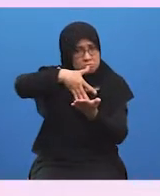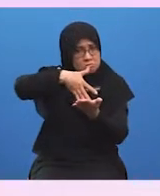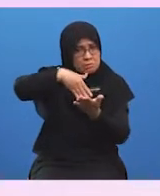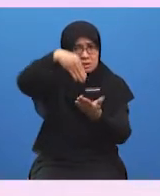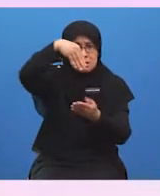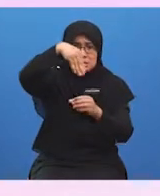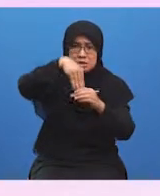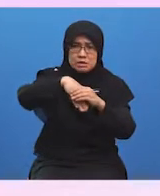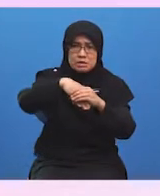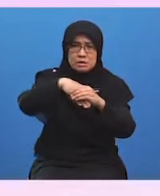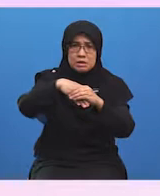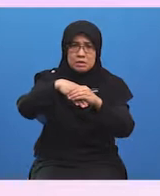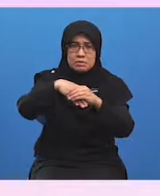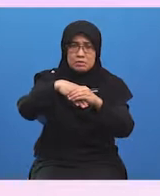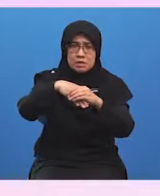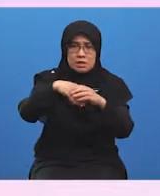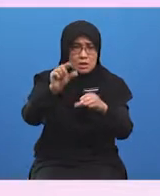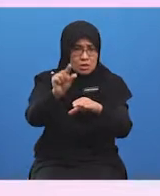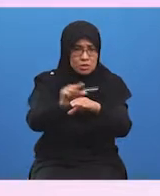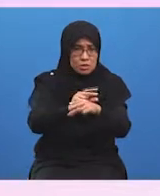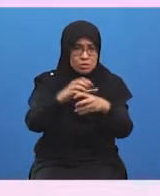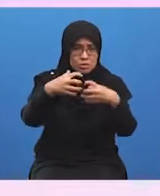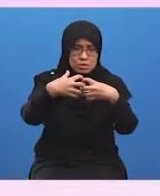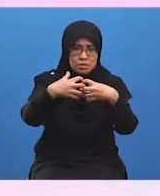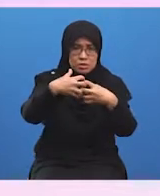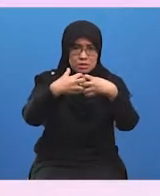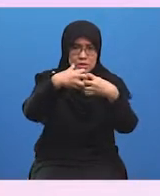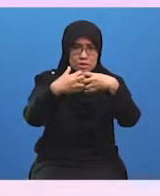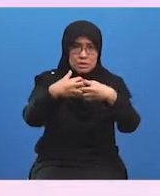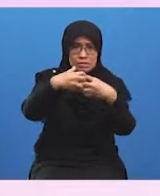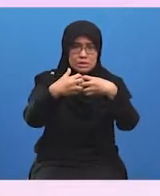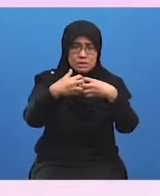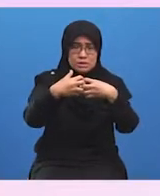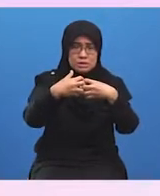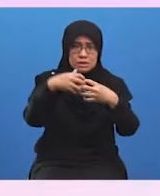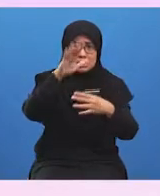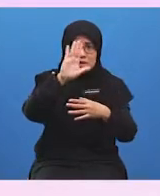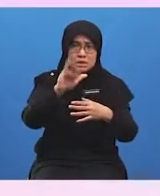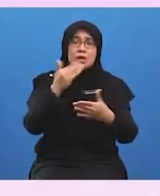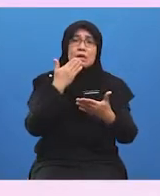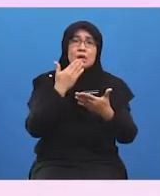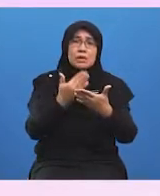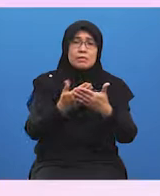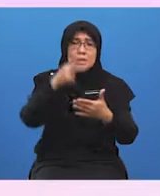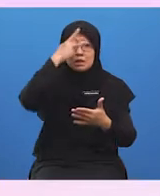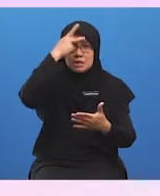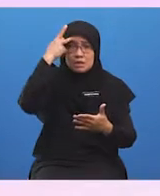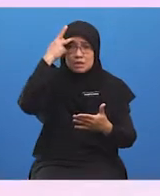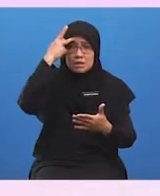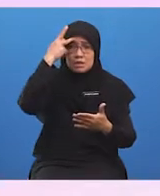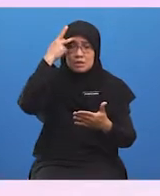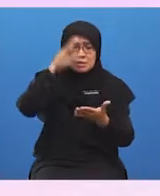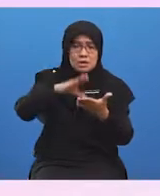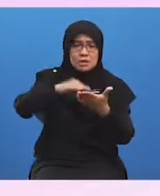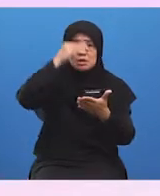mengendalikan mesin yang canggih disebabkan tarah pendidikan mereka yang rendah serta